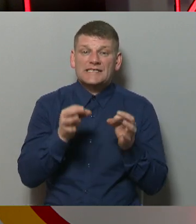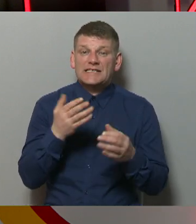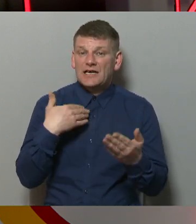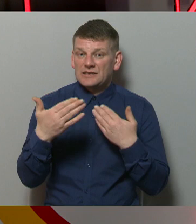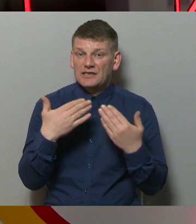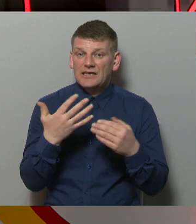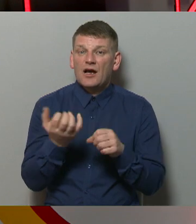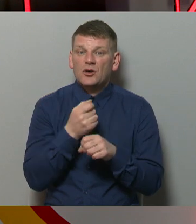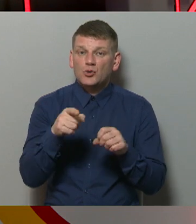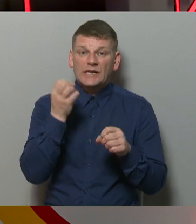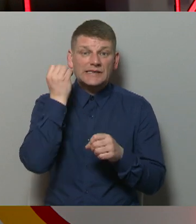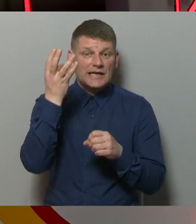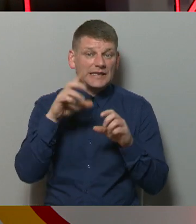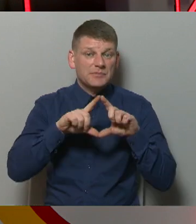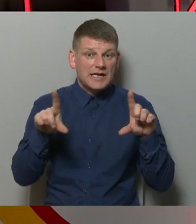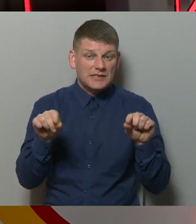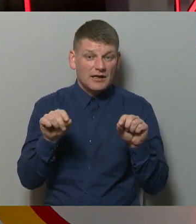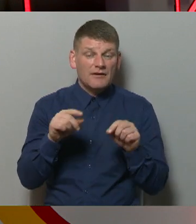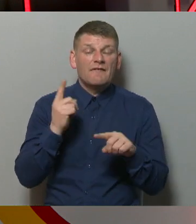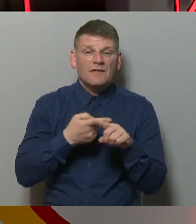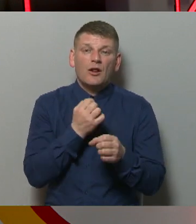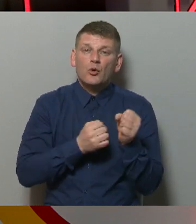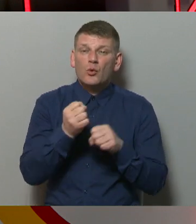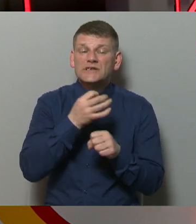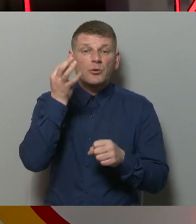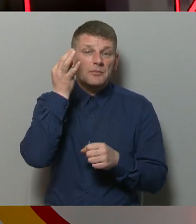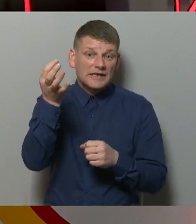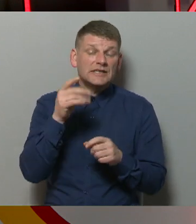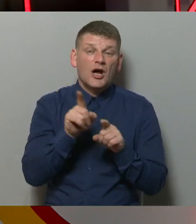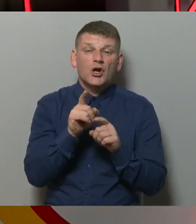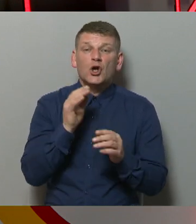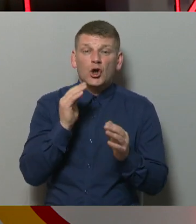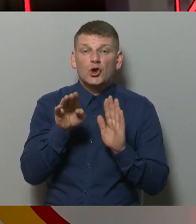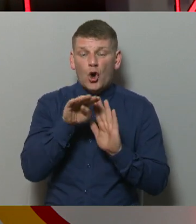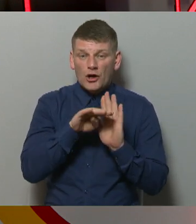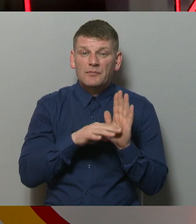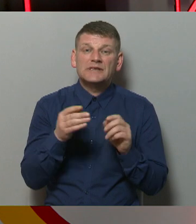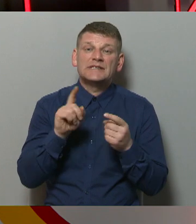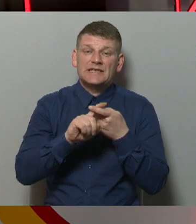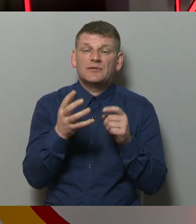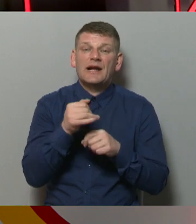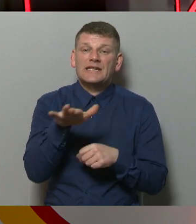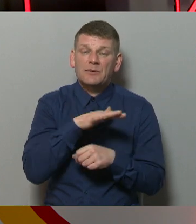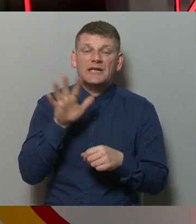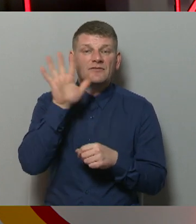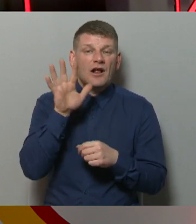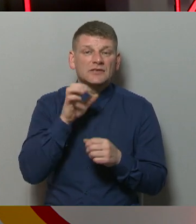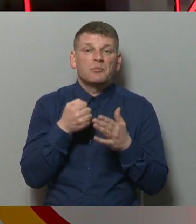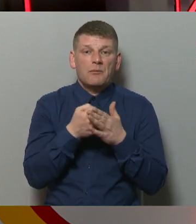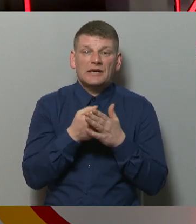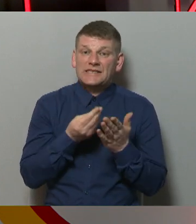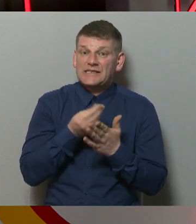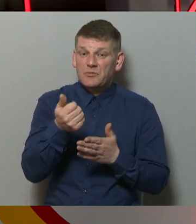attiecības ar šo izglītības iestādi. Vēl grozījumi precizē arī norma saistībā ar ģimenes valsts pabalstu izmaksu par